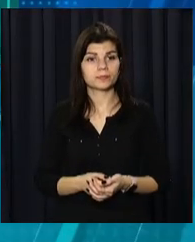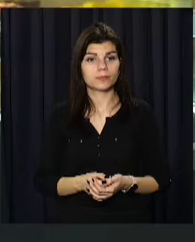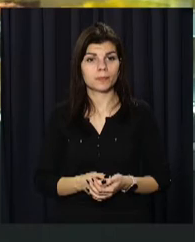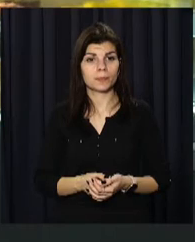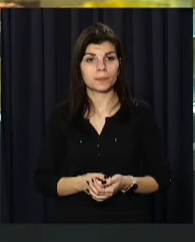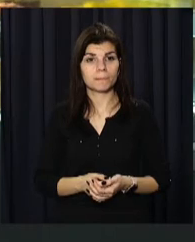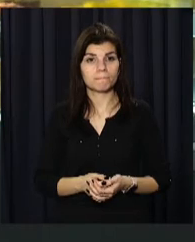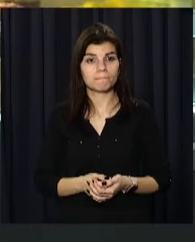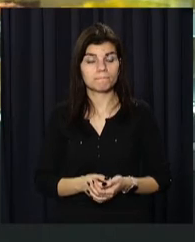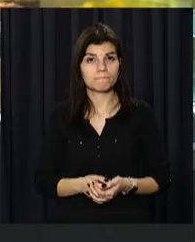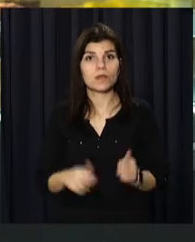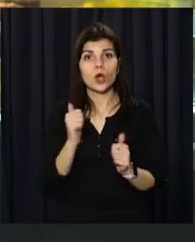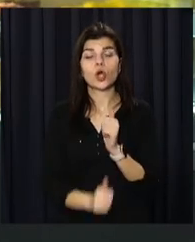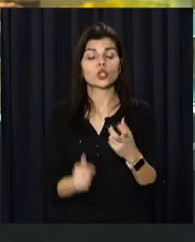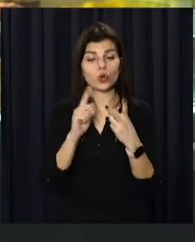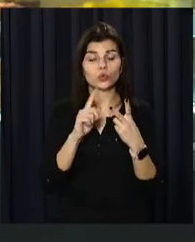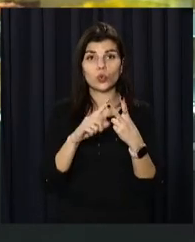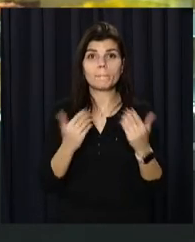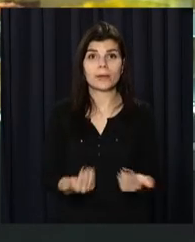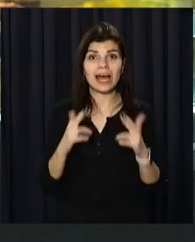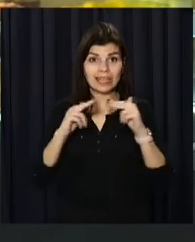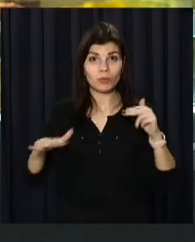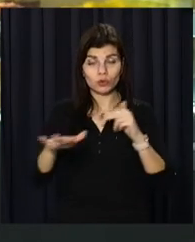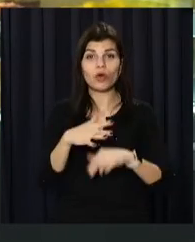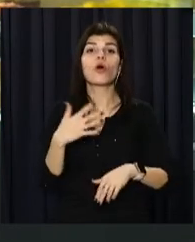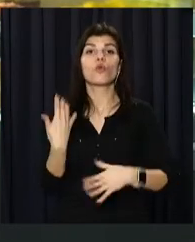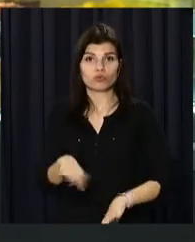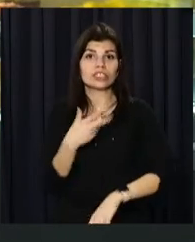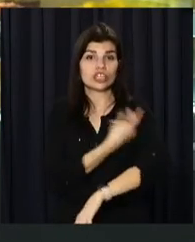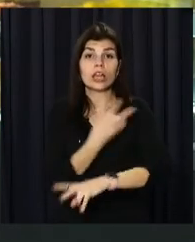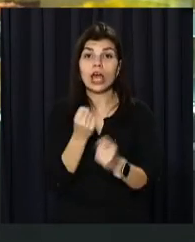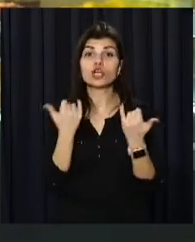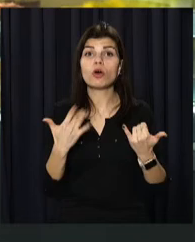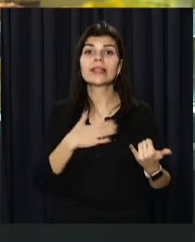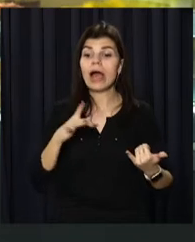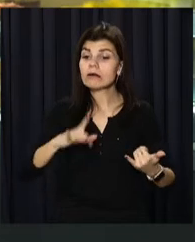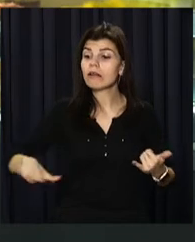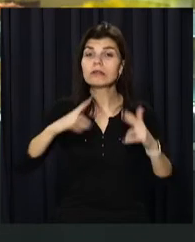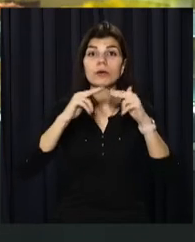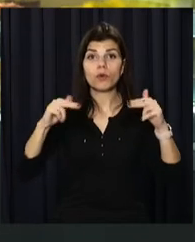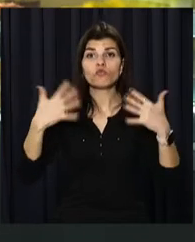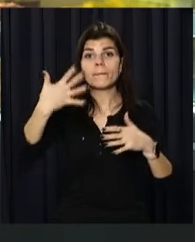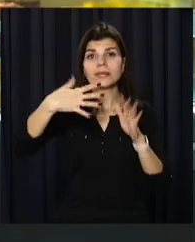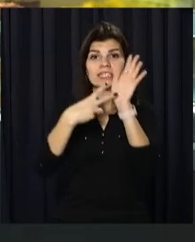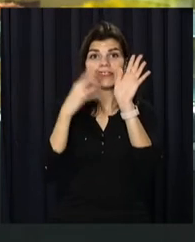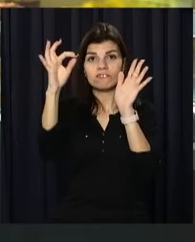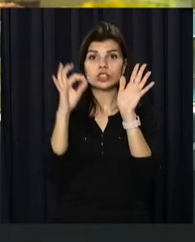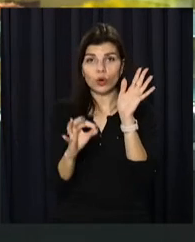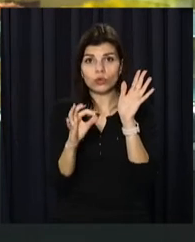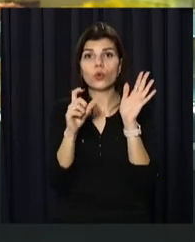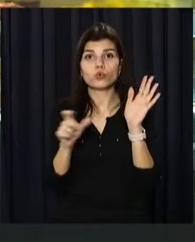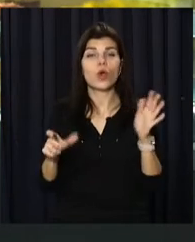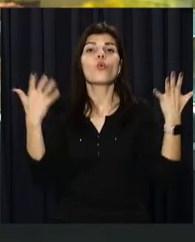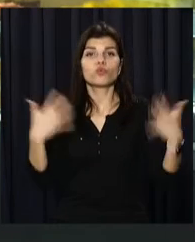Кожен другий мешканець Дніпропетровщини щеплений. На сьогодні в нашому регіоні вакциновані 57% людей.